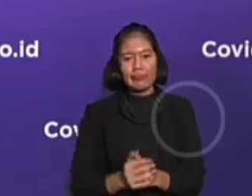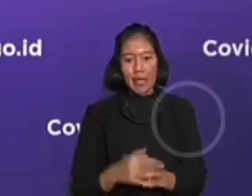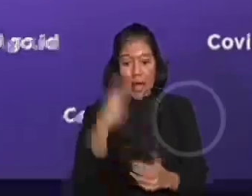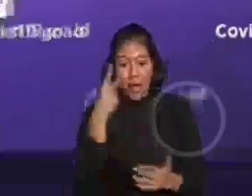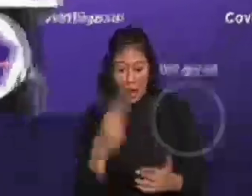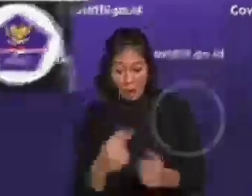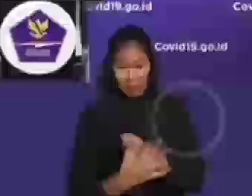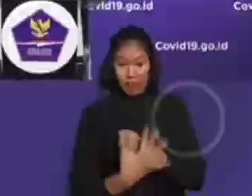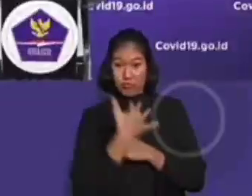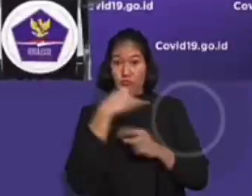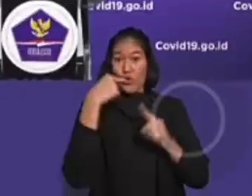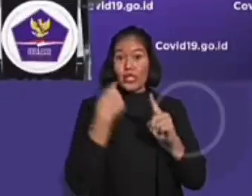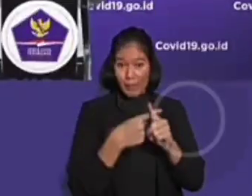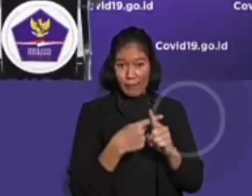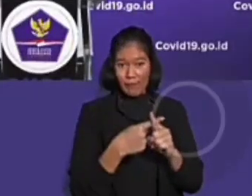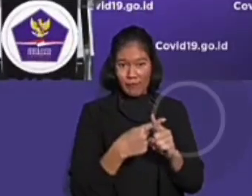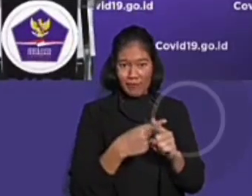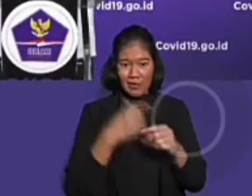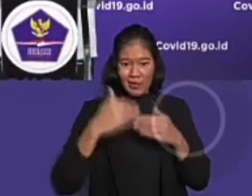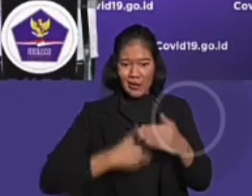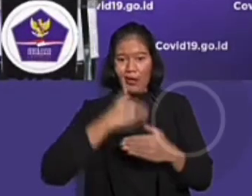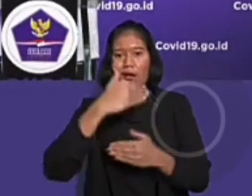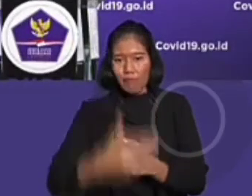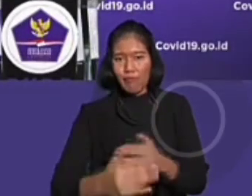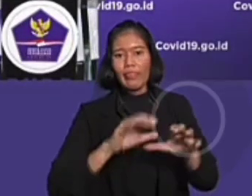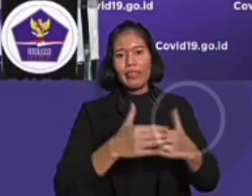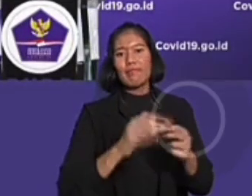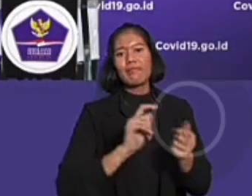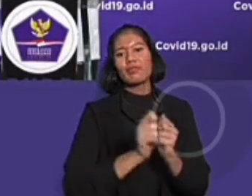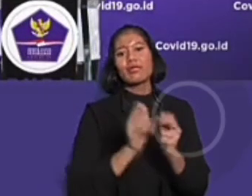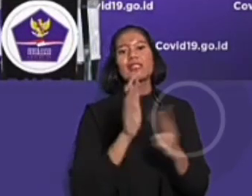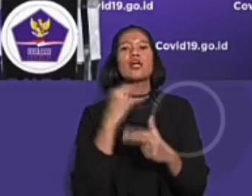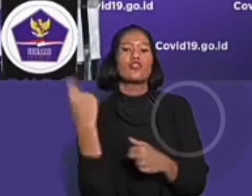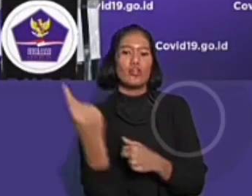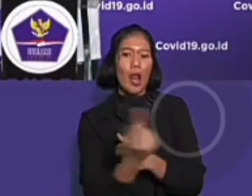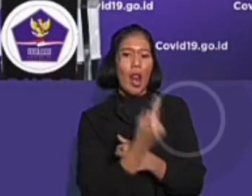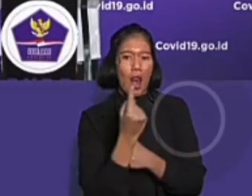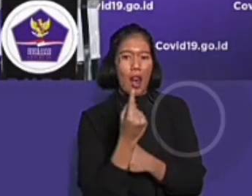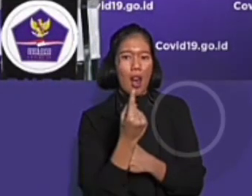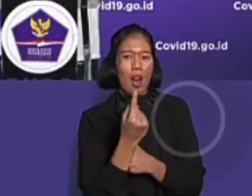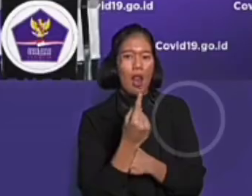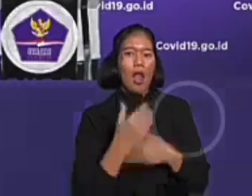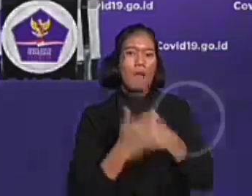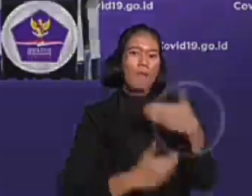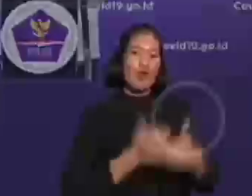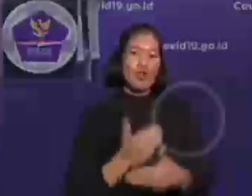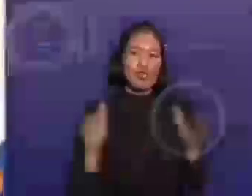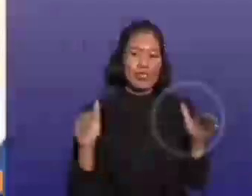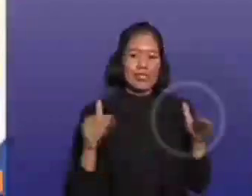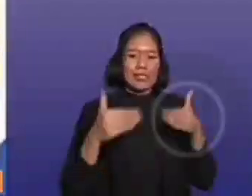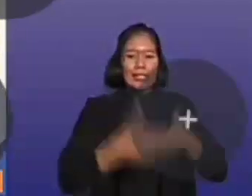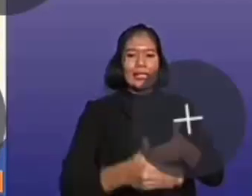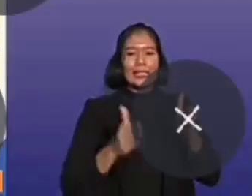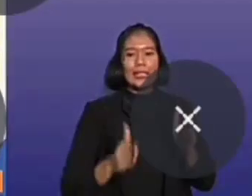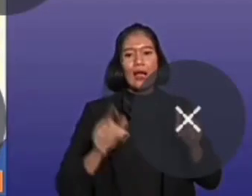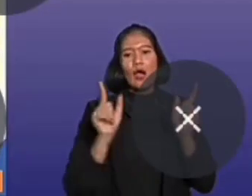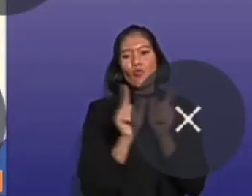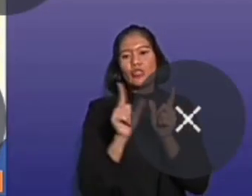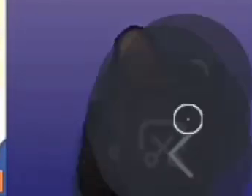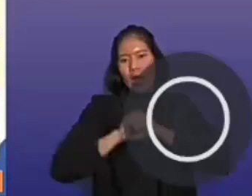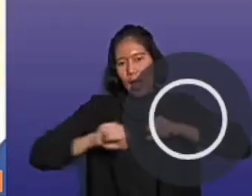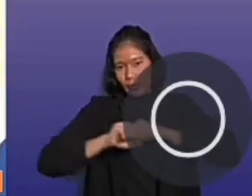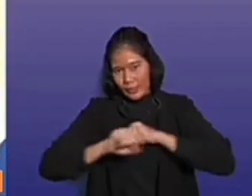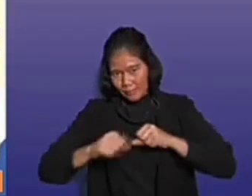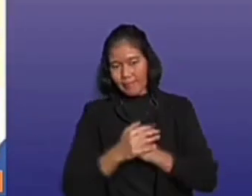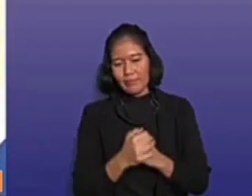akan ditangani langsung oleh gugus tugas nasional untuk menjalani proses karantina di Wisma Atlet. Dan apabila negatif,